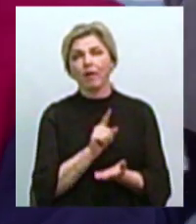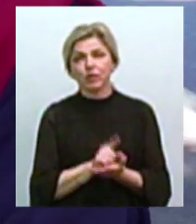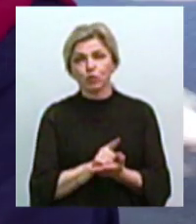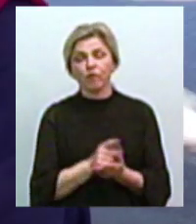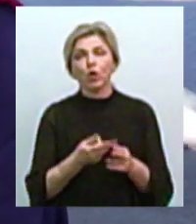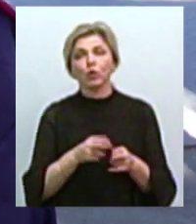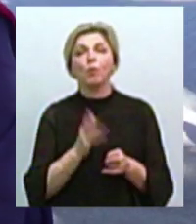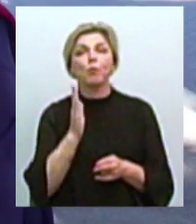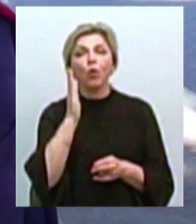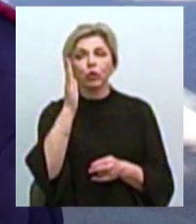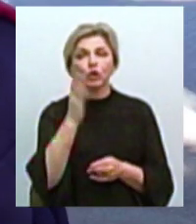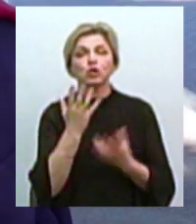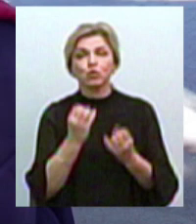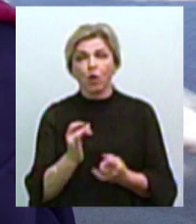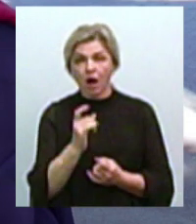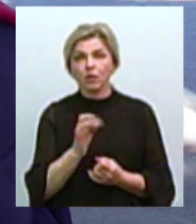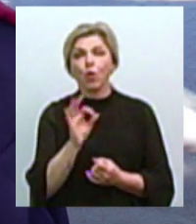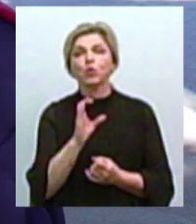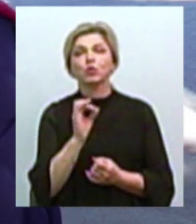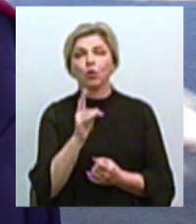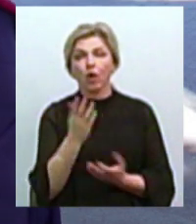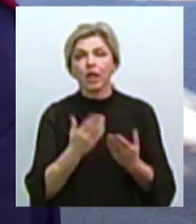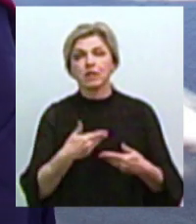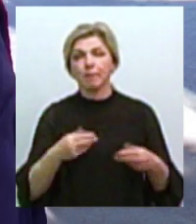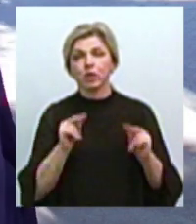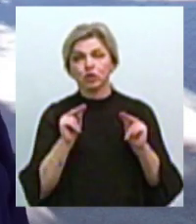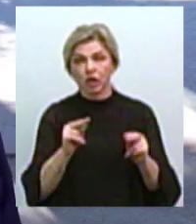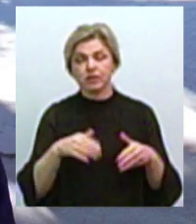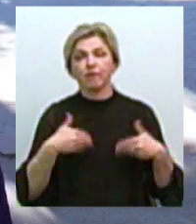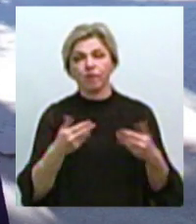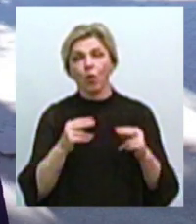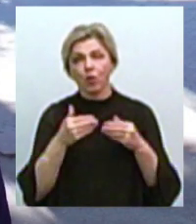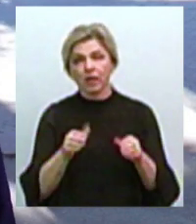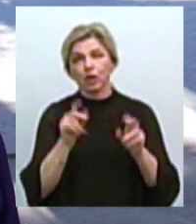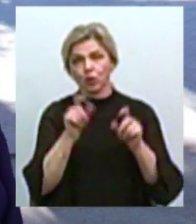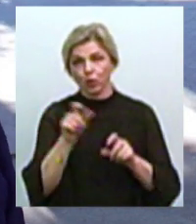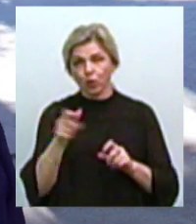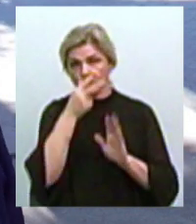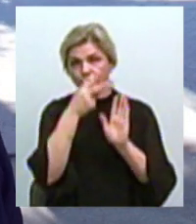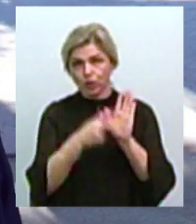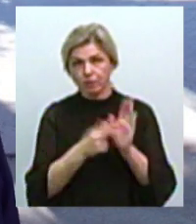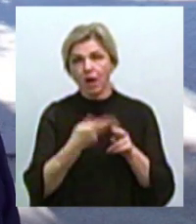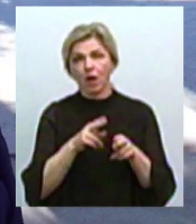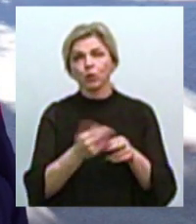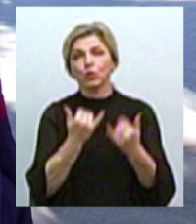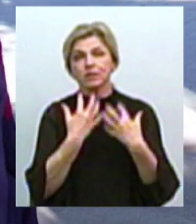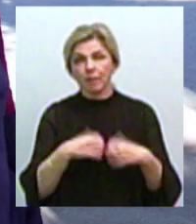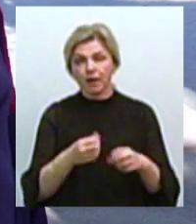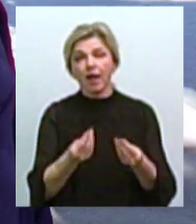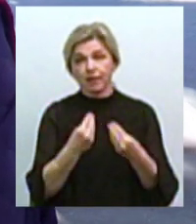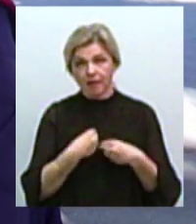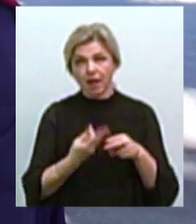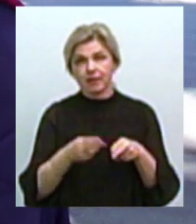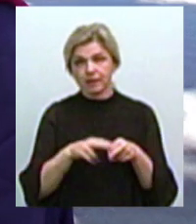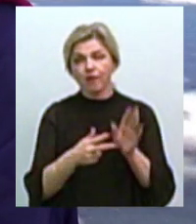Тому прогноз ще раз щодо строків. Якщо ми чесні та відверті люди, то вісім місяців, які у нас забрали, додайте нам ці вісім